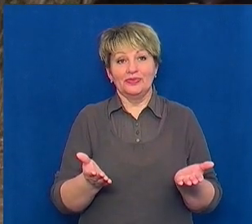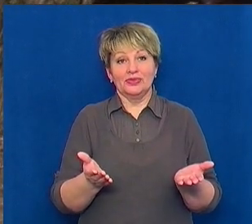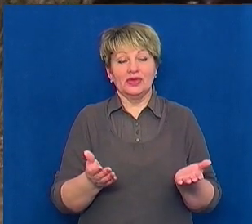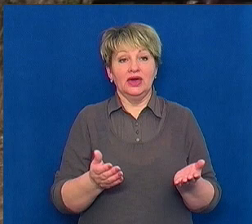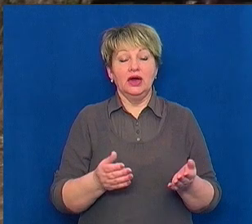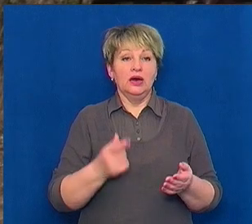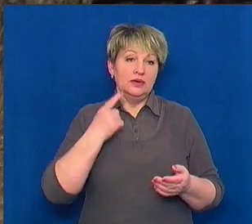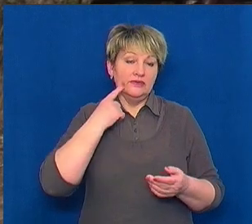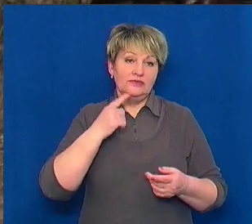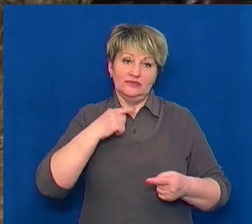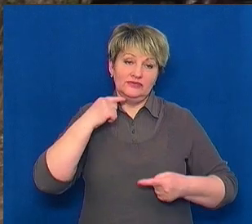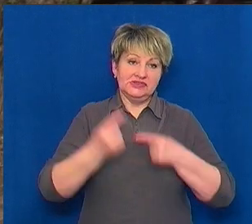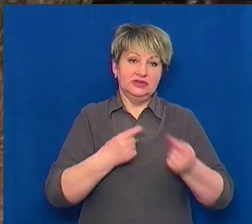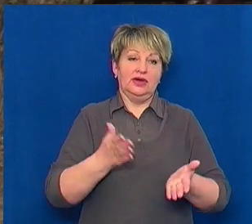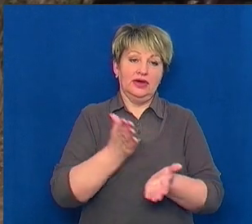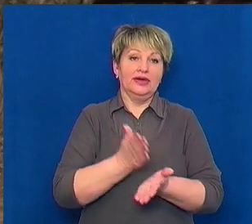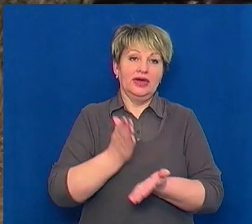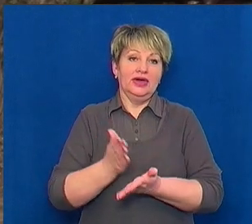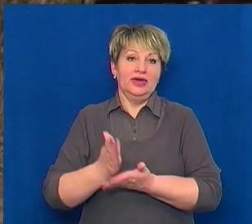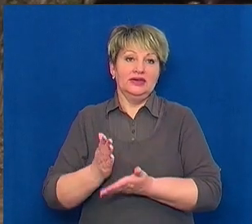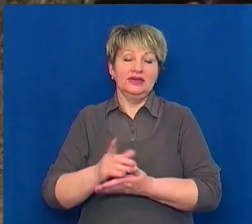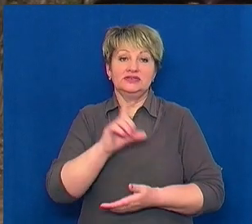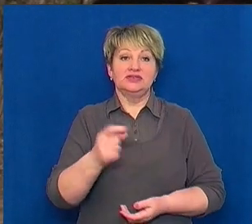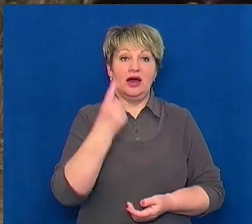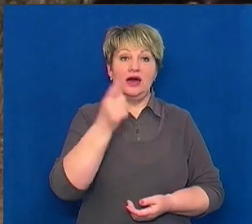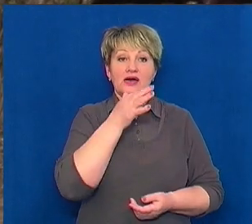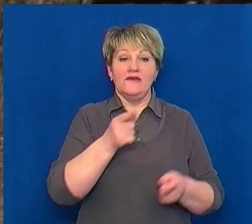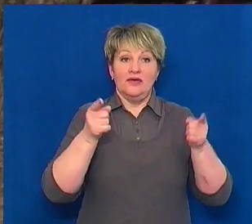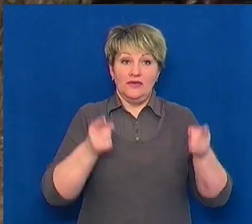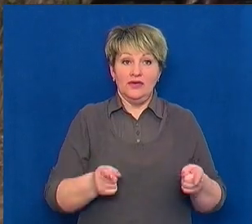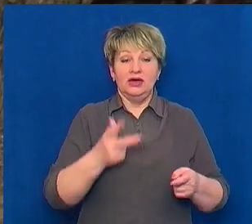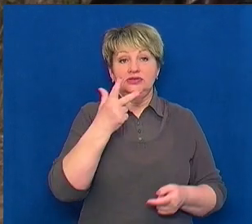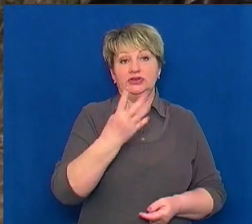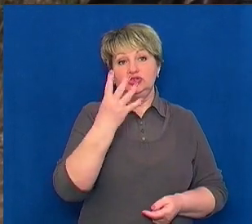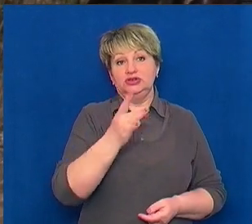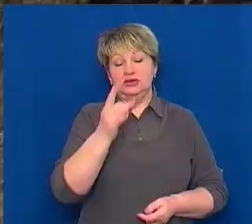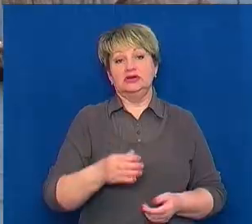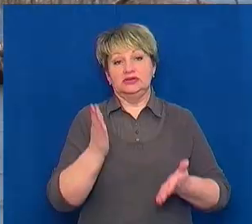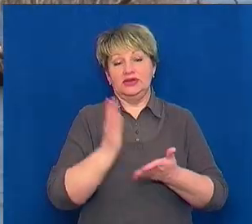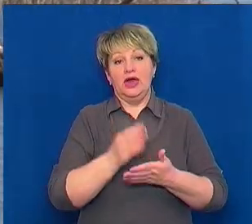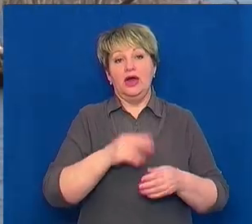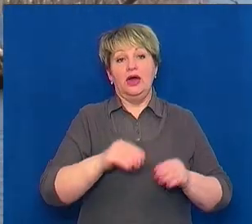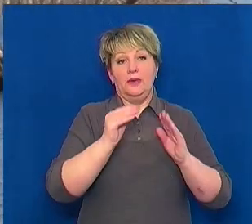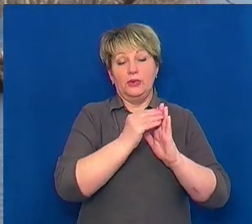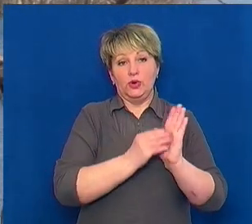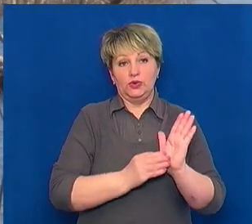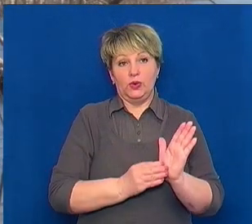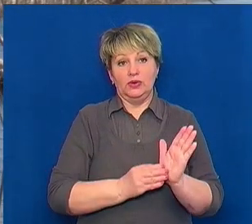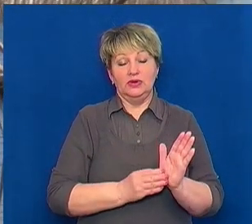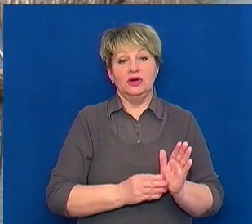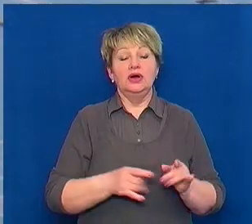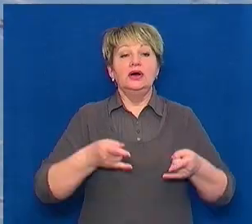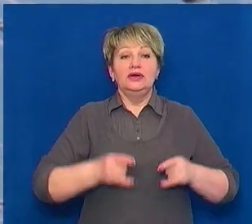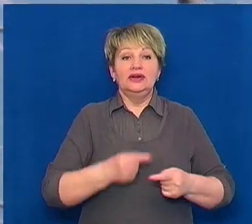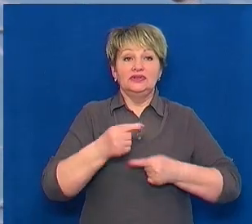вони постійно попадаються, постійні деякі за один сезон по три-чотири рази складаються на них одні середні матеріали. Нерест розпочався 17